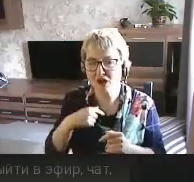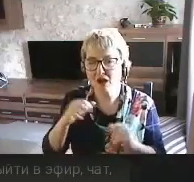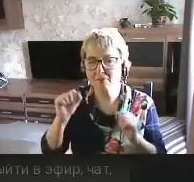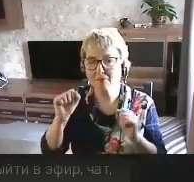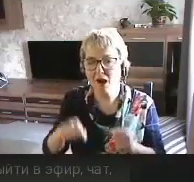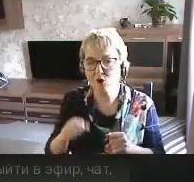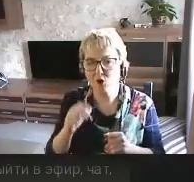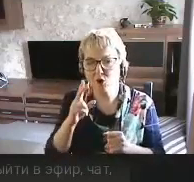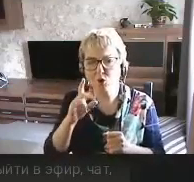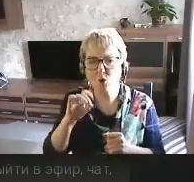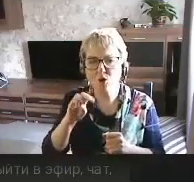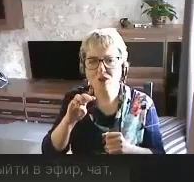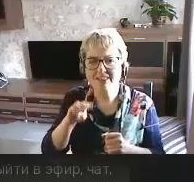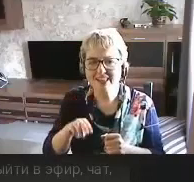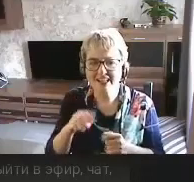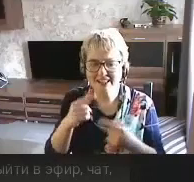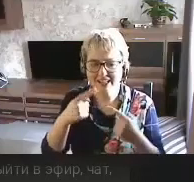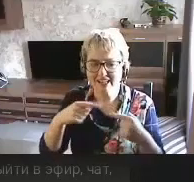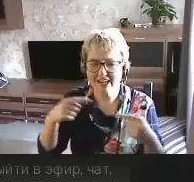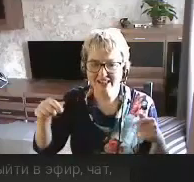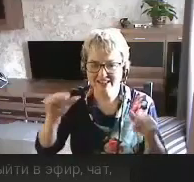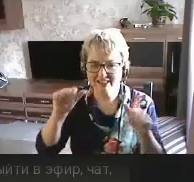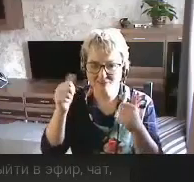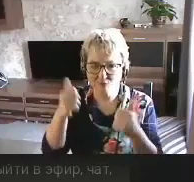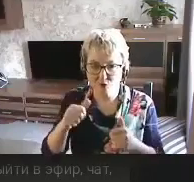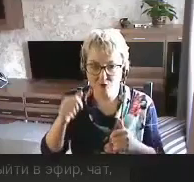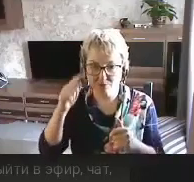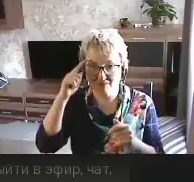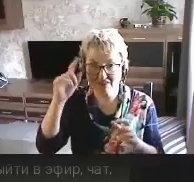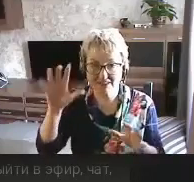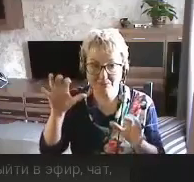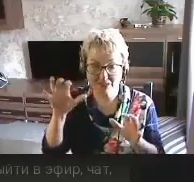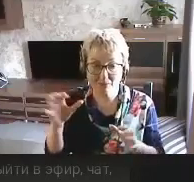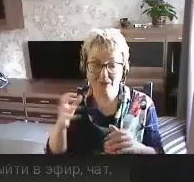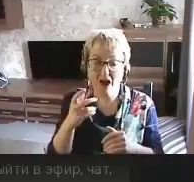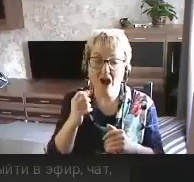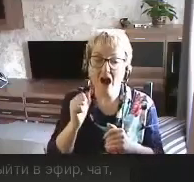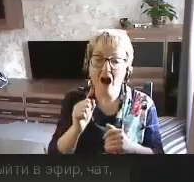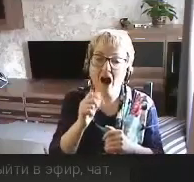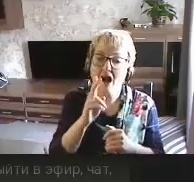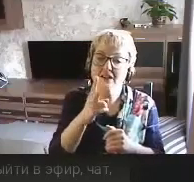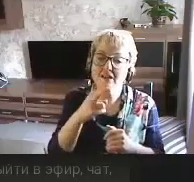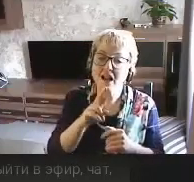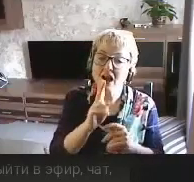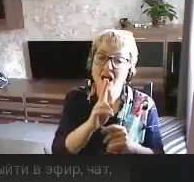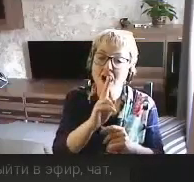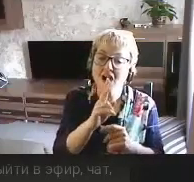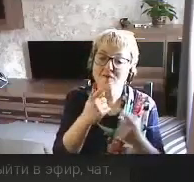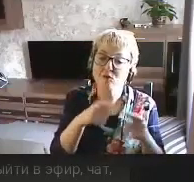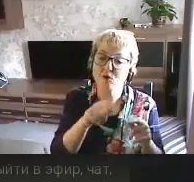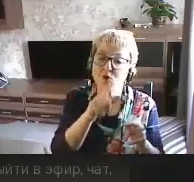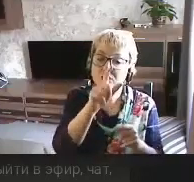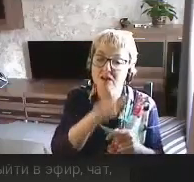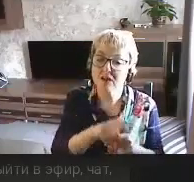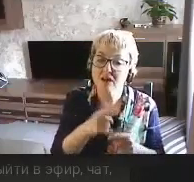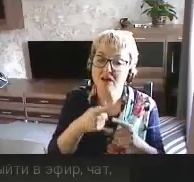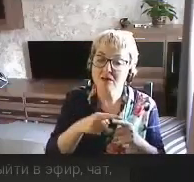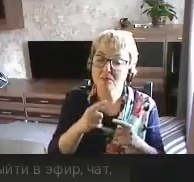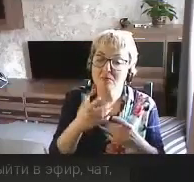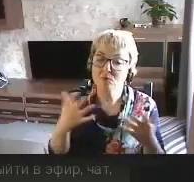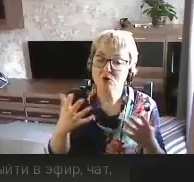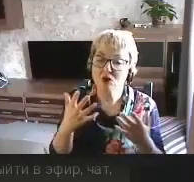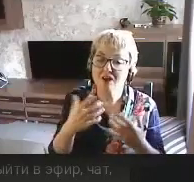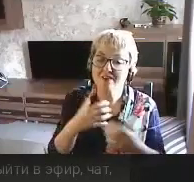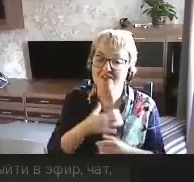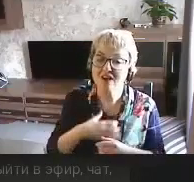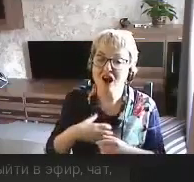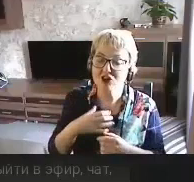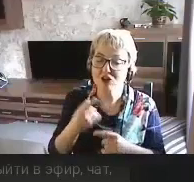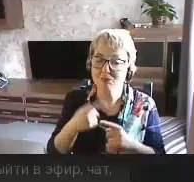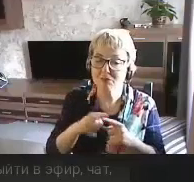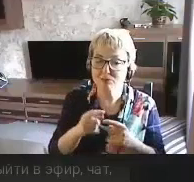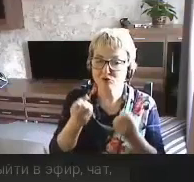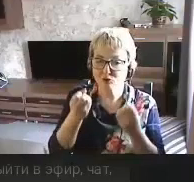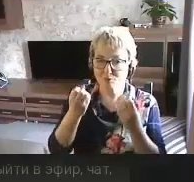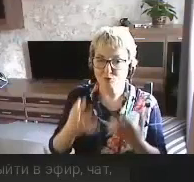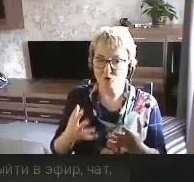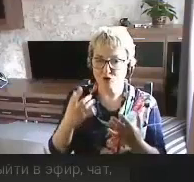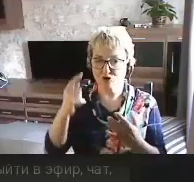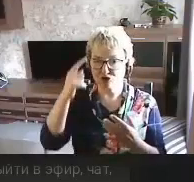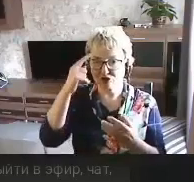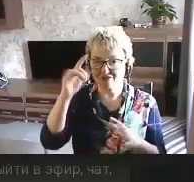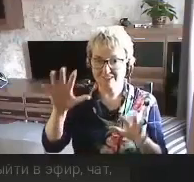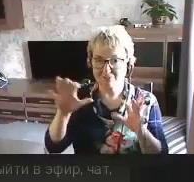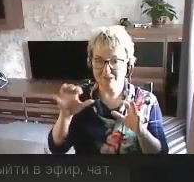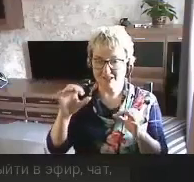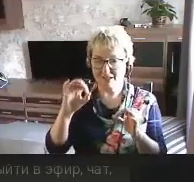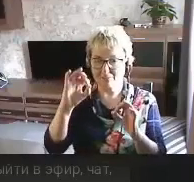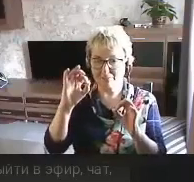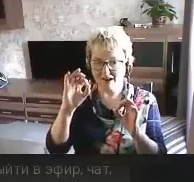контент в разных форматах воспринимать. Для кого-то другого это будет более важно, потому что ему будет проще воспринимать